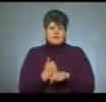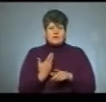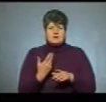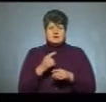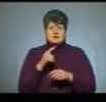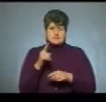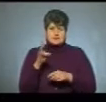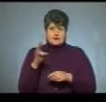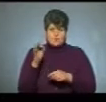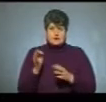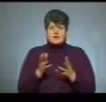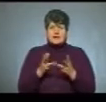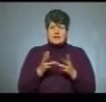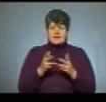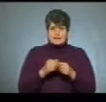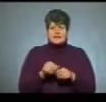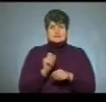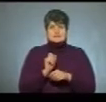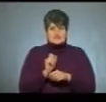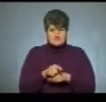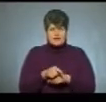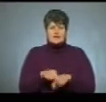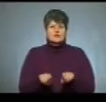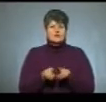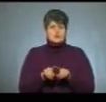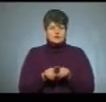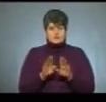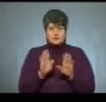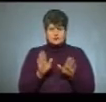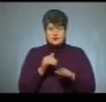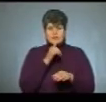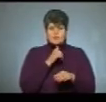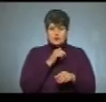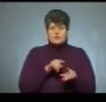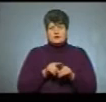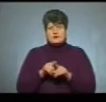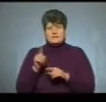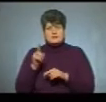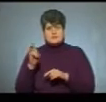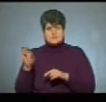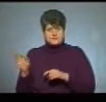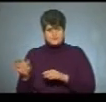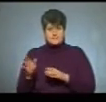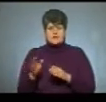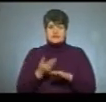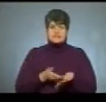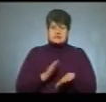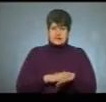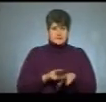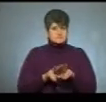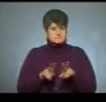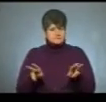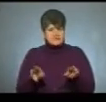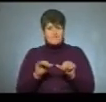і кількість завдань, така сама на пробному, як і на основній сесії, і складність завдань, і